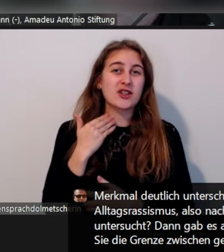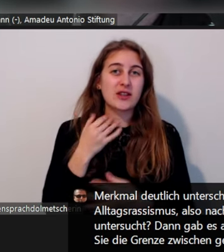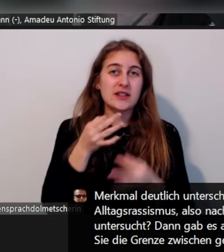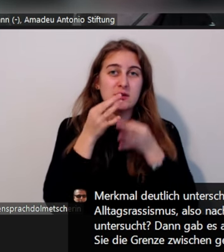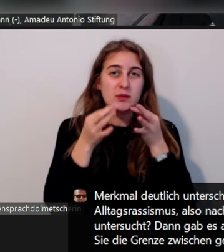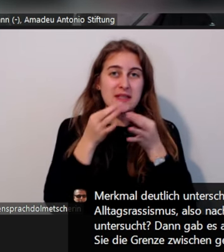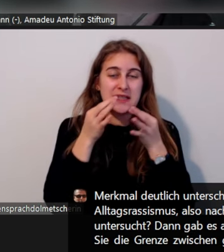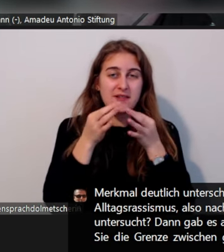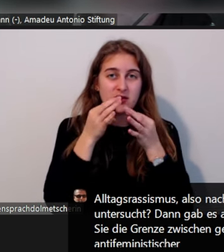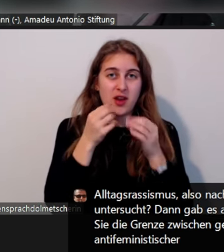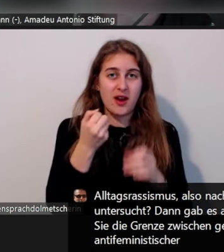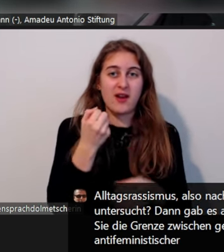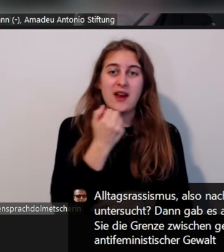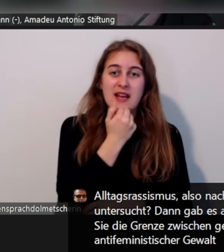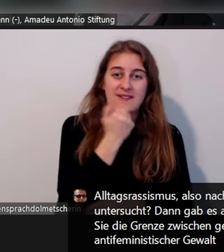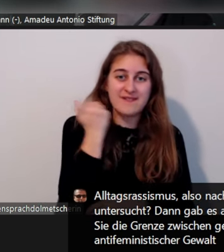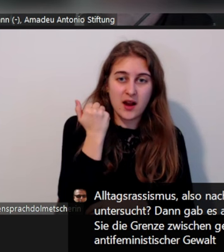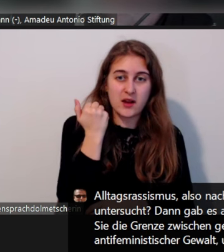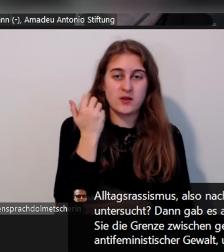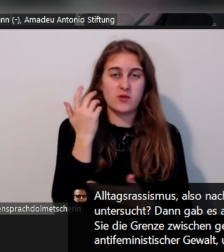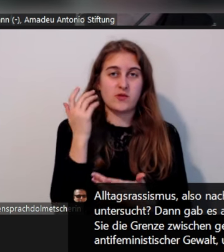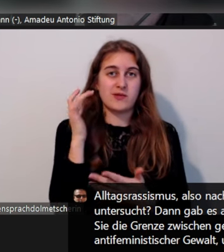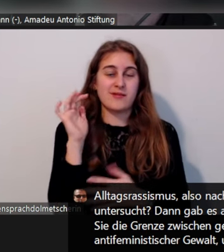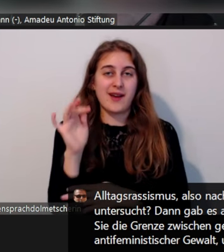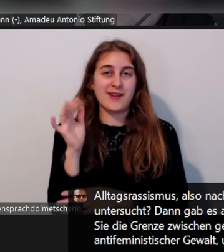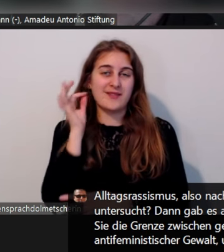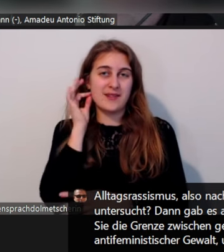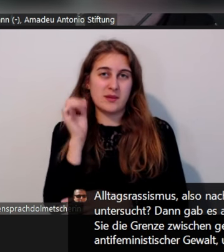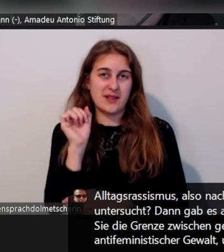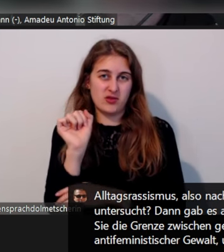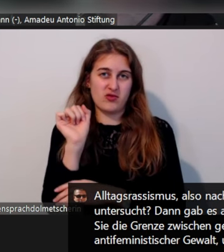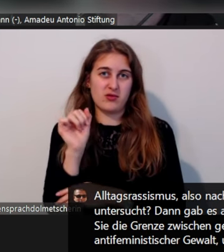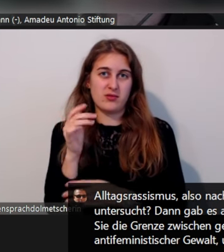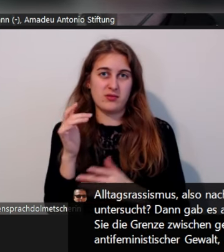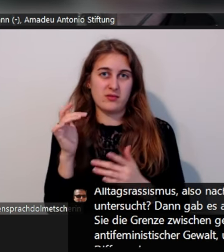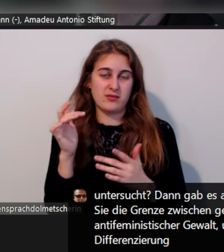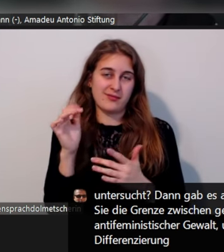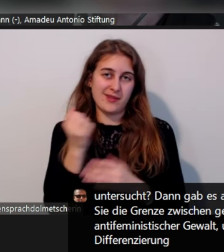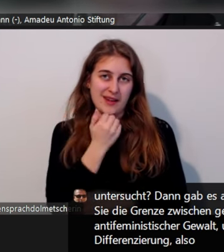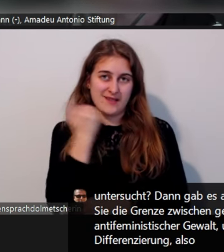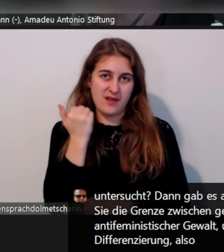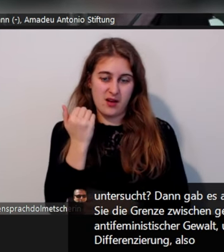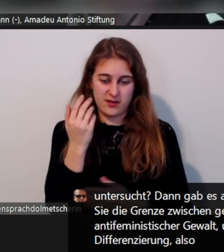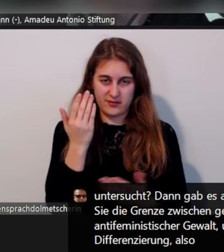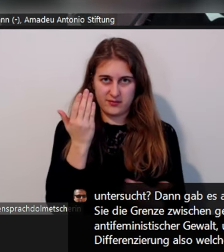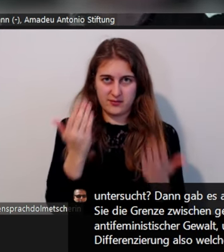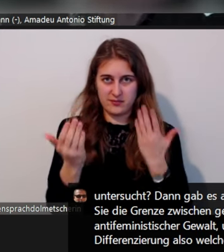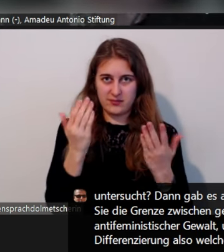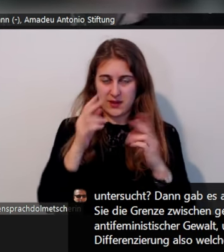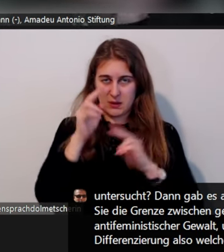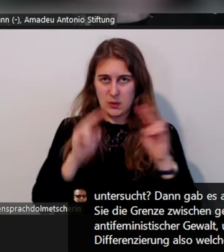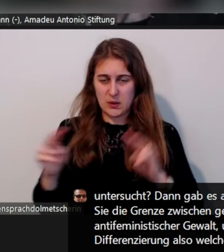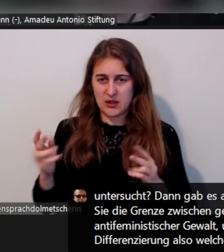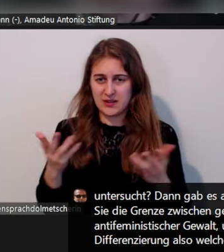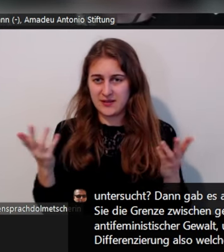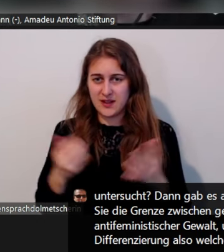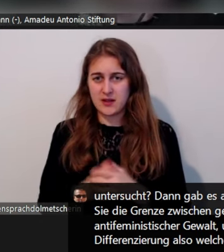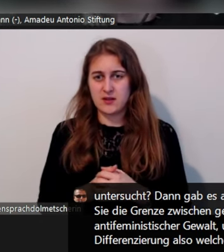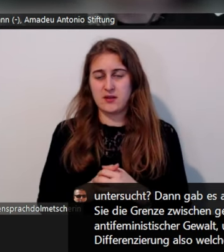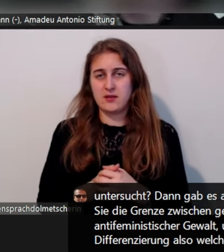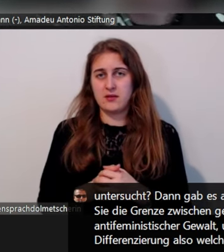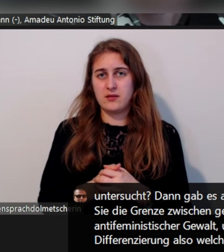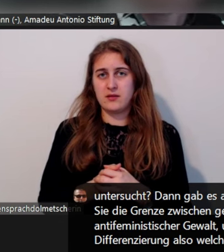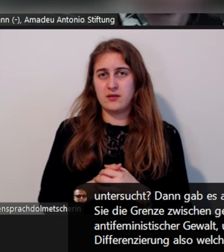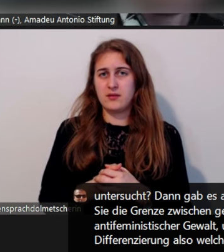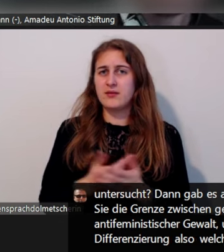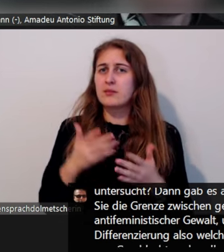antifeministischer Gewalt? Und was sind die Vorteile einer Differenzierung? Also welche Vorteile hat es, antifeministischen Hass